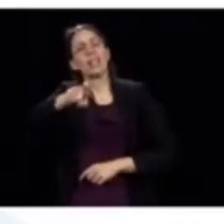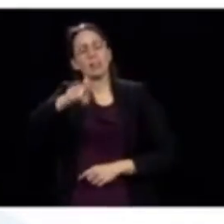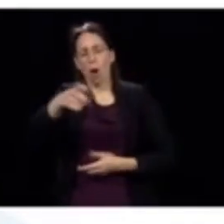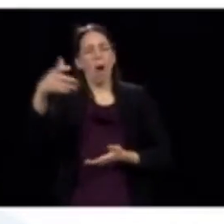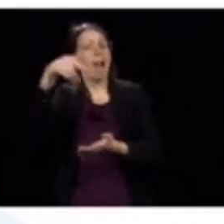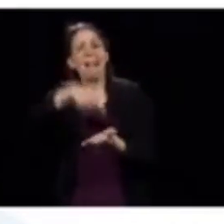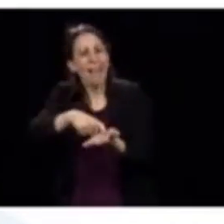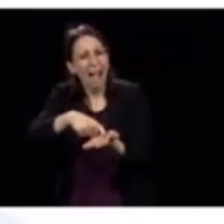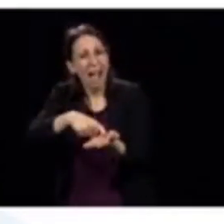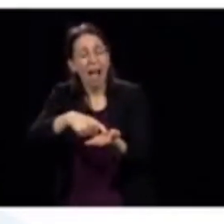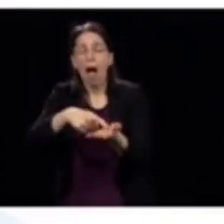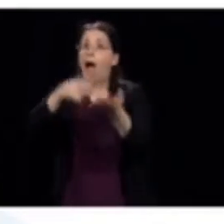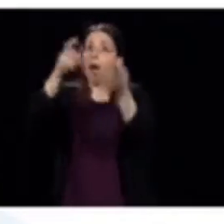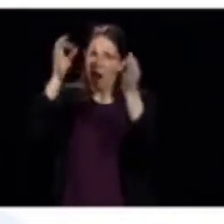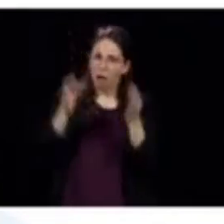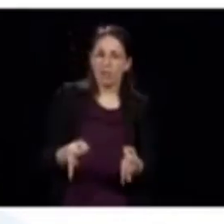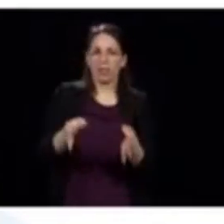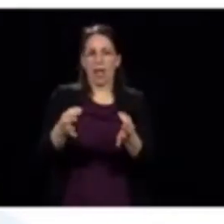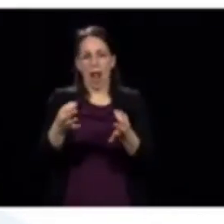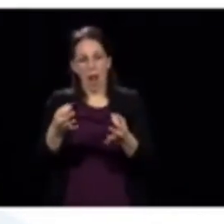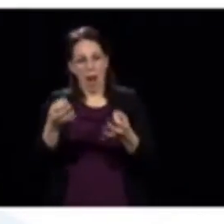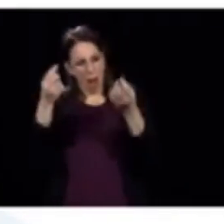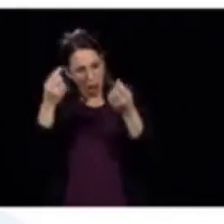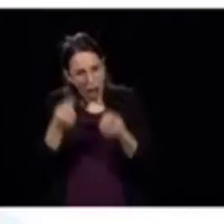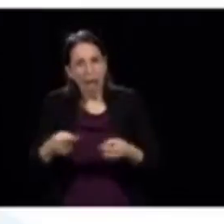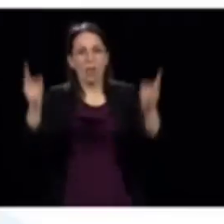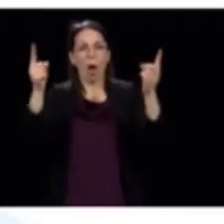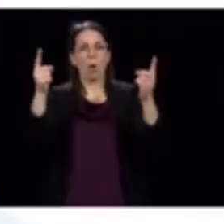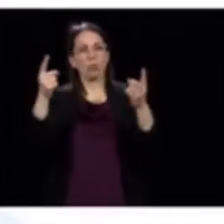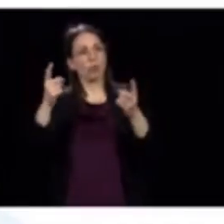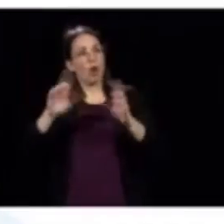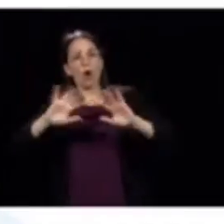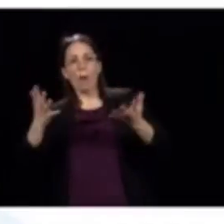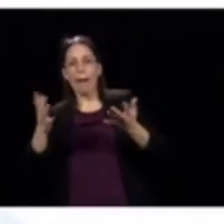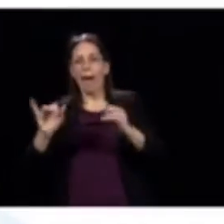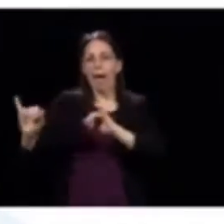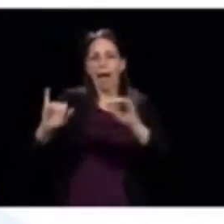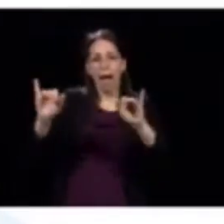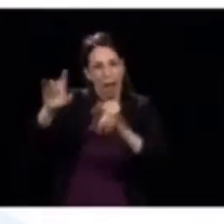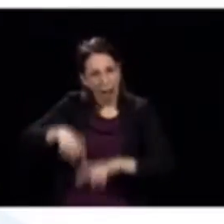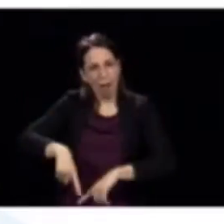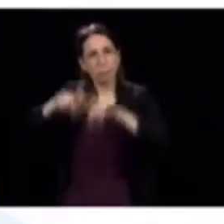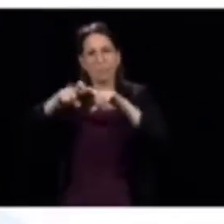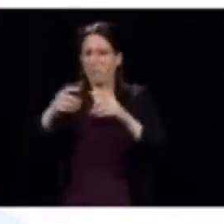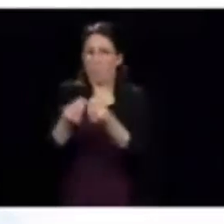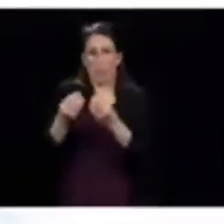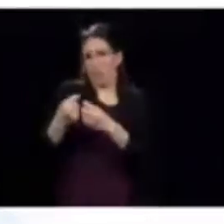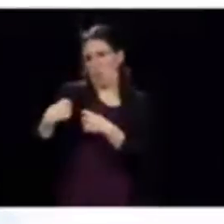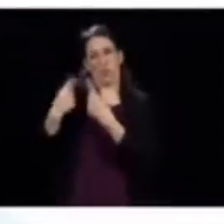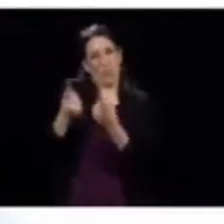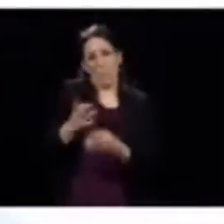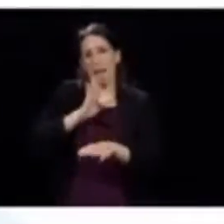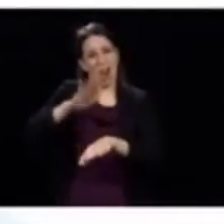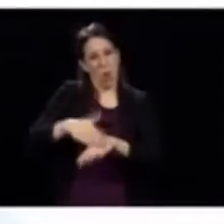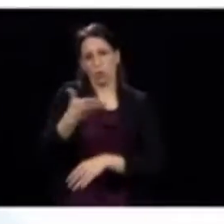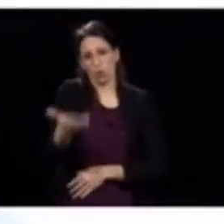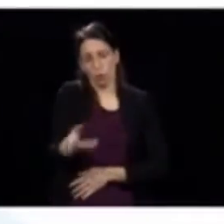-vous étaler dans le détail votre stratégie de déconfinement et pourquoi la question qui'a été très peu abordée jusqu'à maintenant?